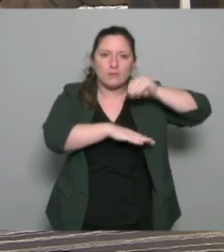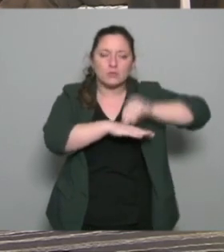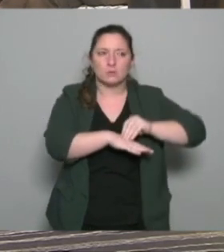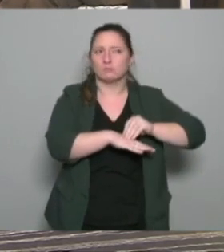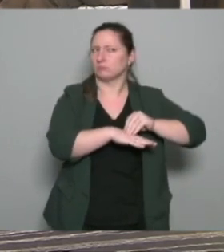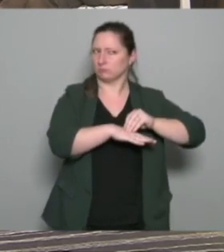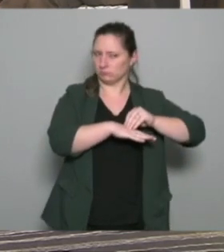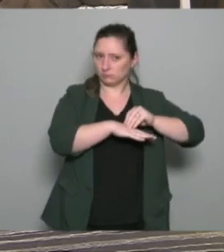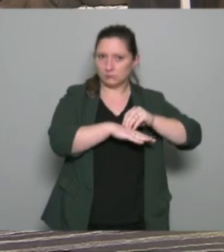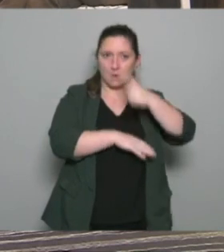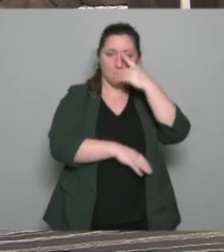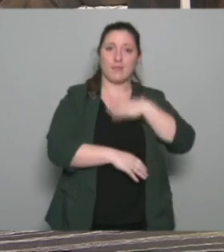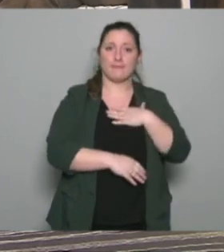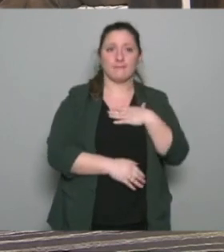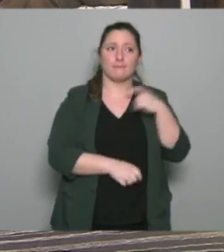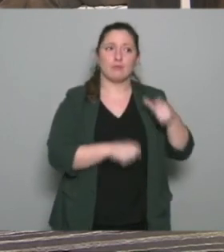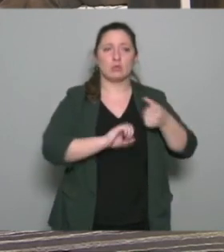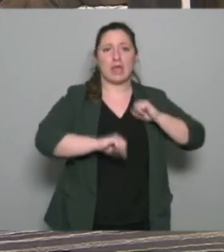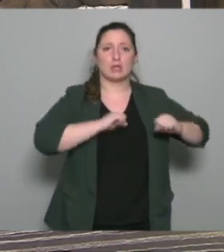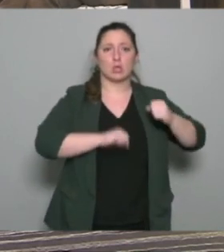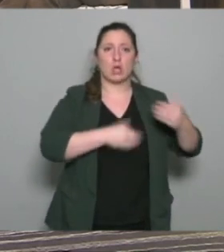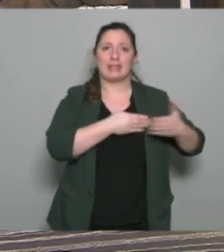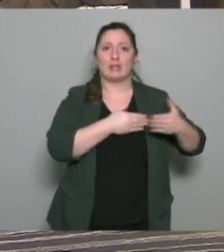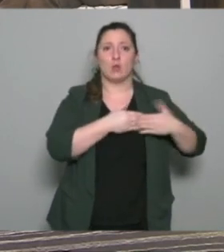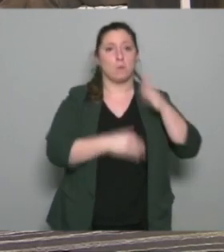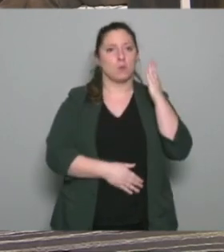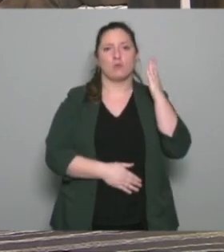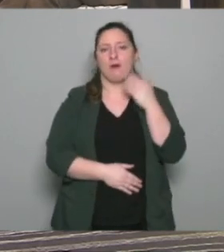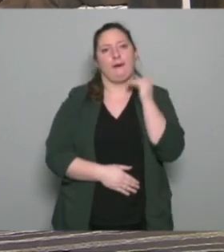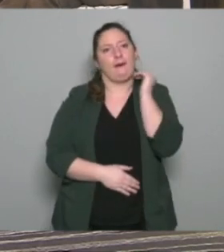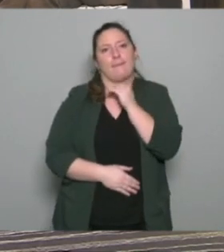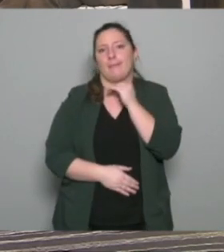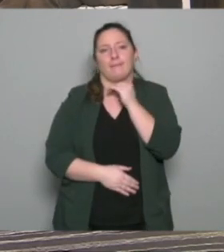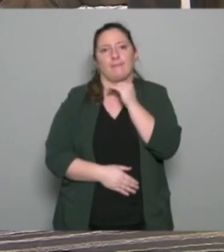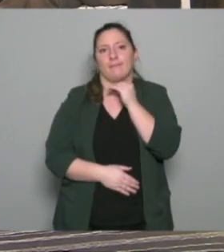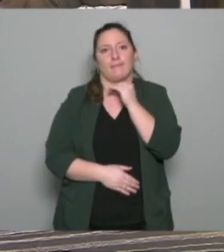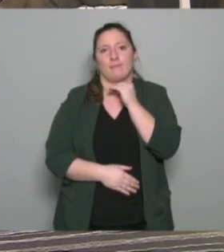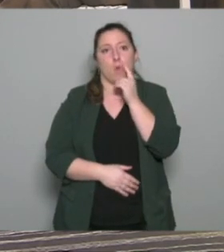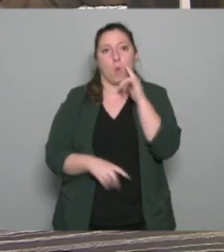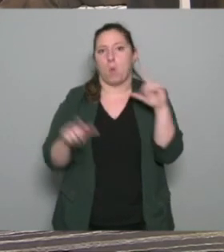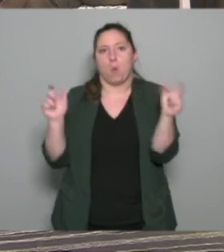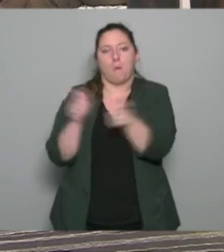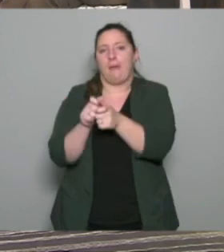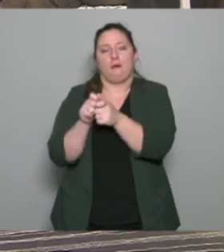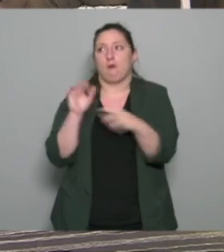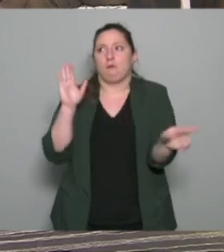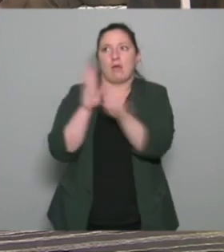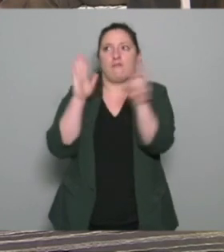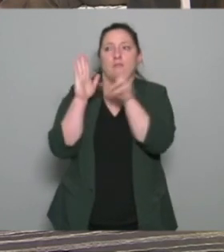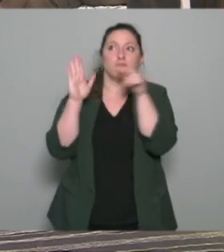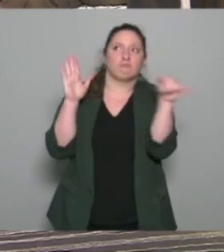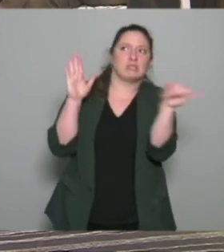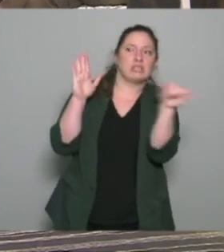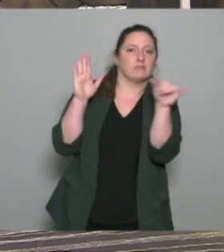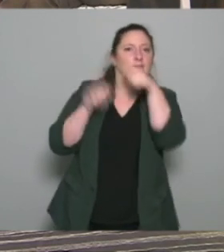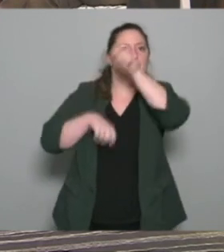que les acteurs territoriaux ont besoin vite et bien de pouvoir repérer ces dispositifs de